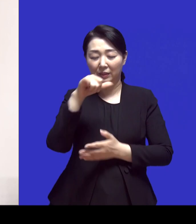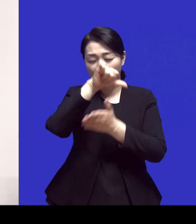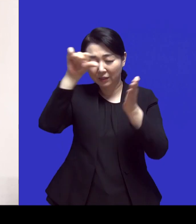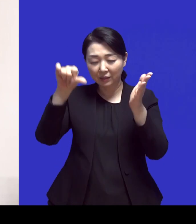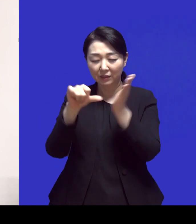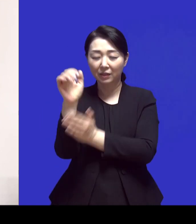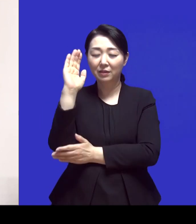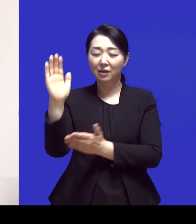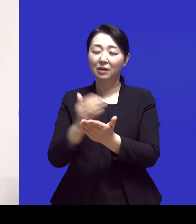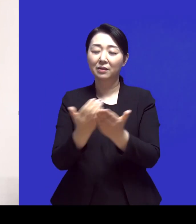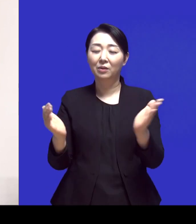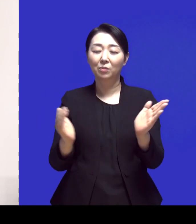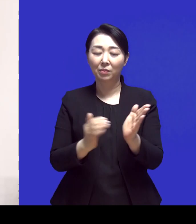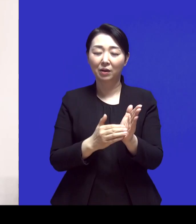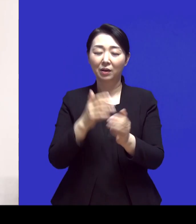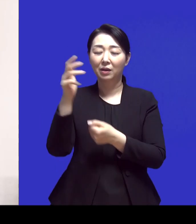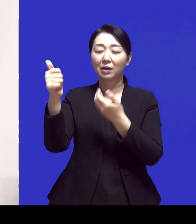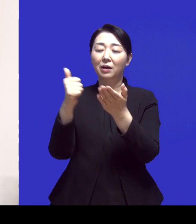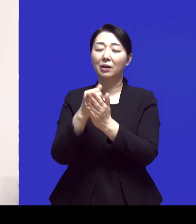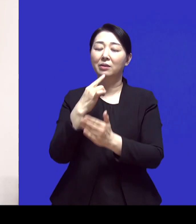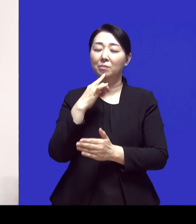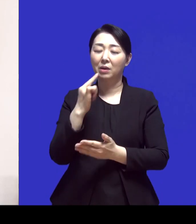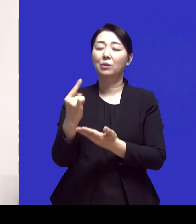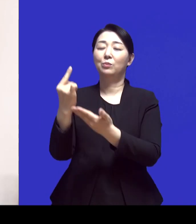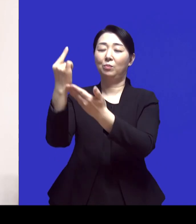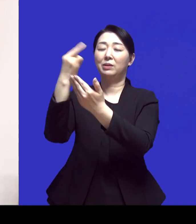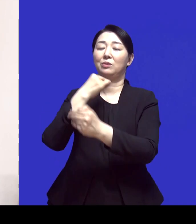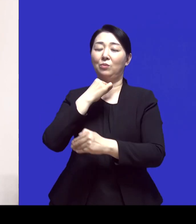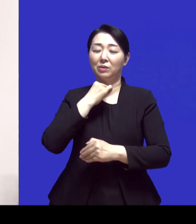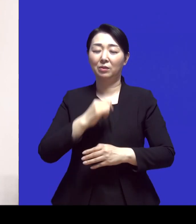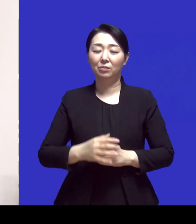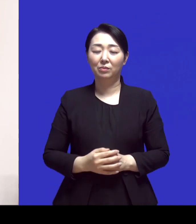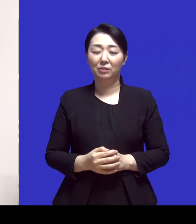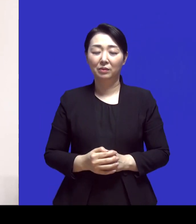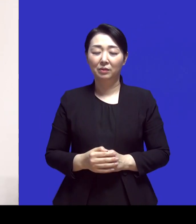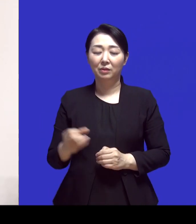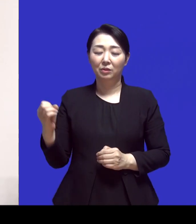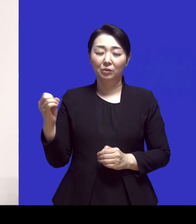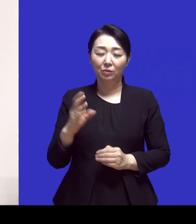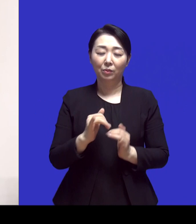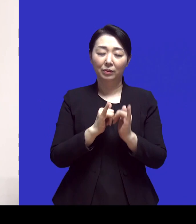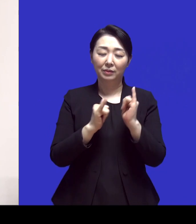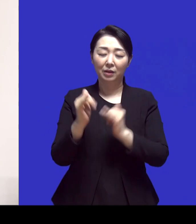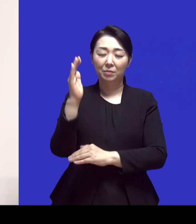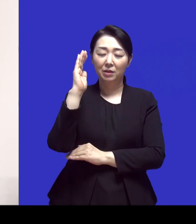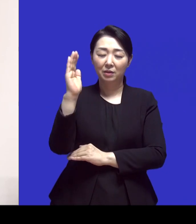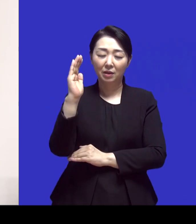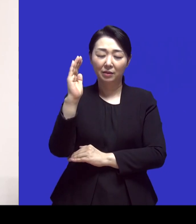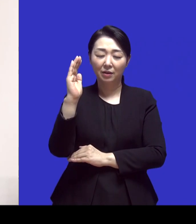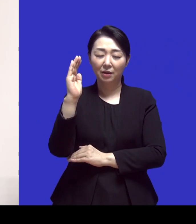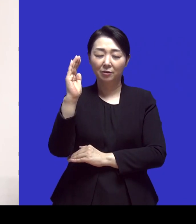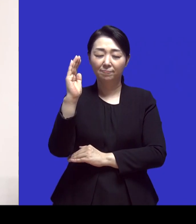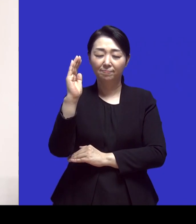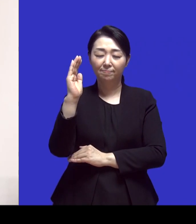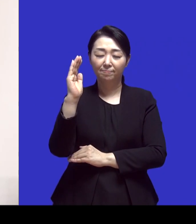이야기를 나눴는데 하나님만이 높아지고 사람의 이야기가 가려지고